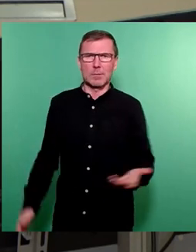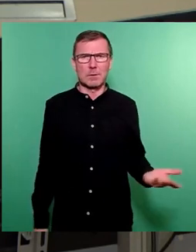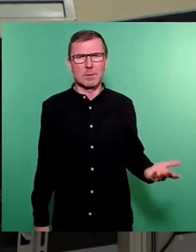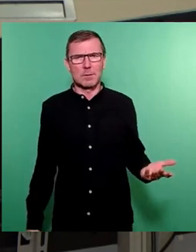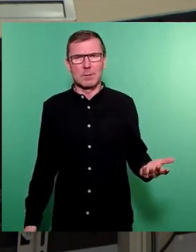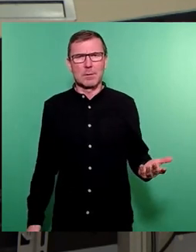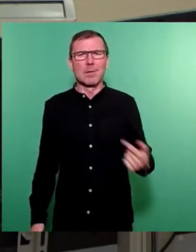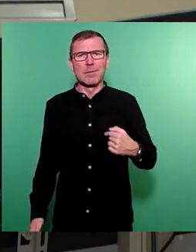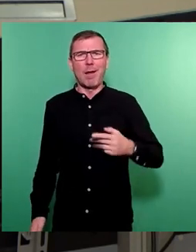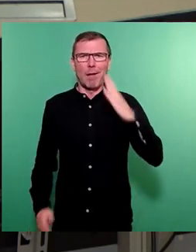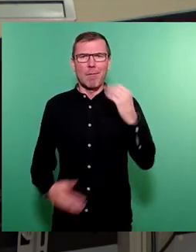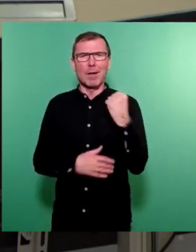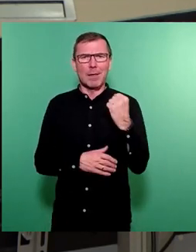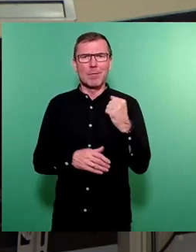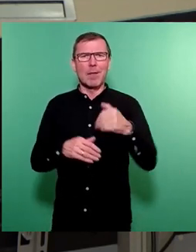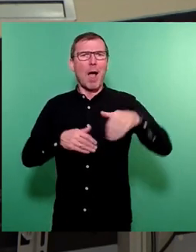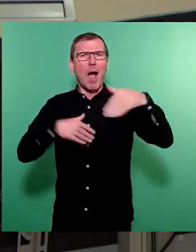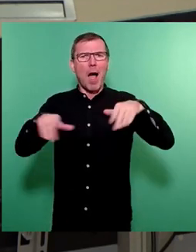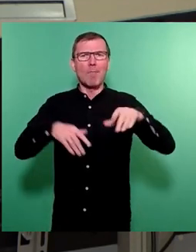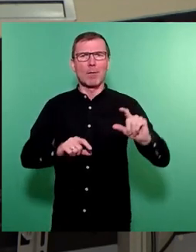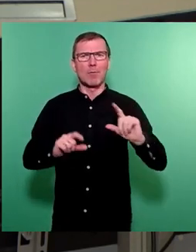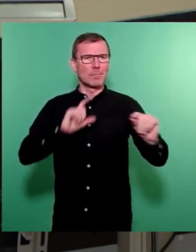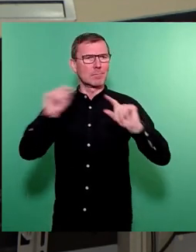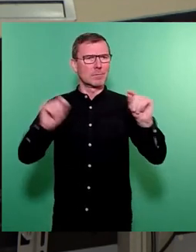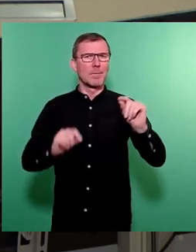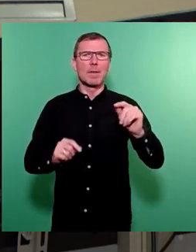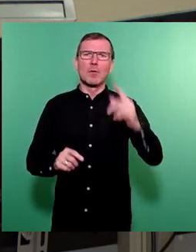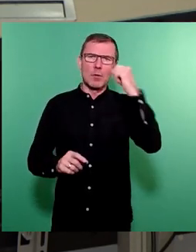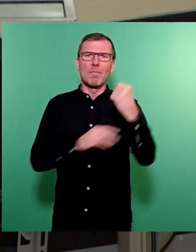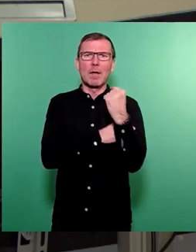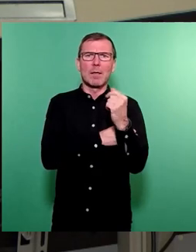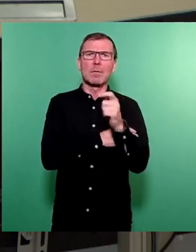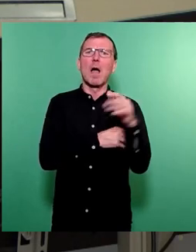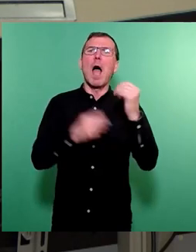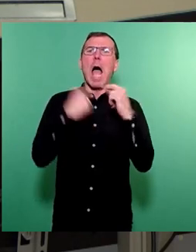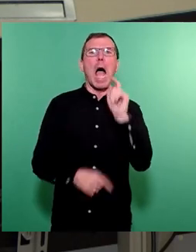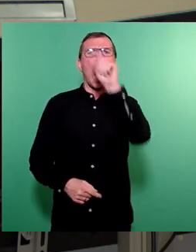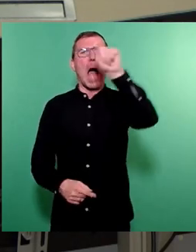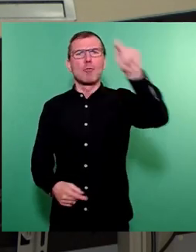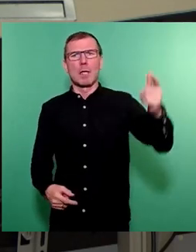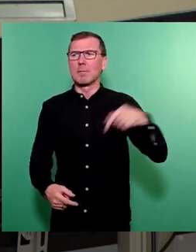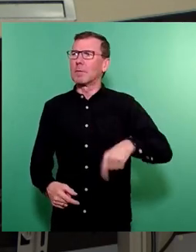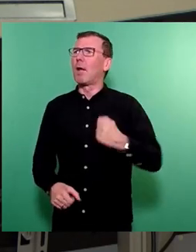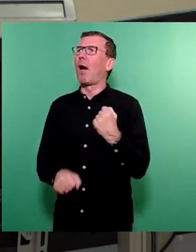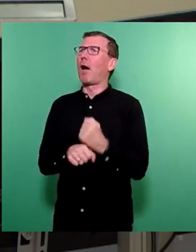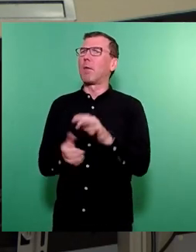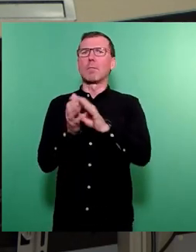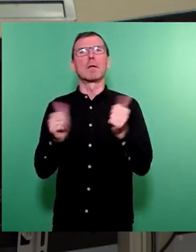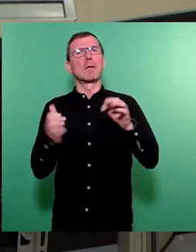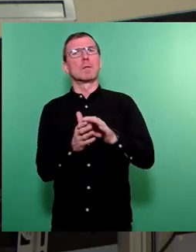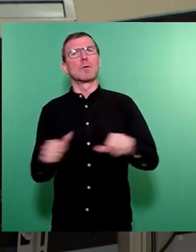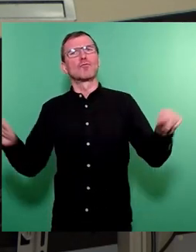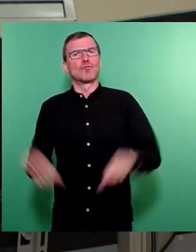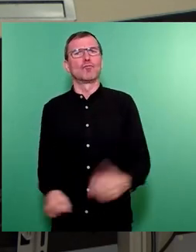Abwanderung von Fachkräften, nämlich von deutschen Fachkräften ins Ausland, weil die die Schnauze voll haben, von den Lebens und Arbeitsbedingungen in unserem Land und